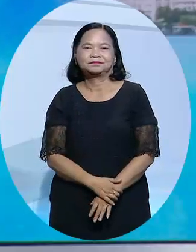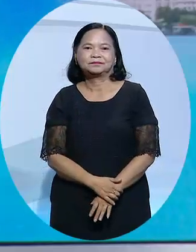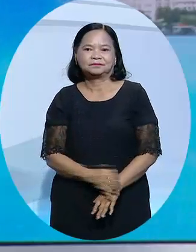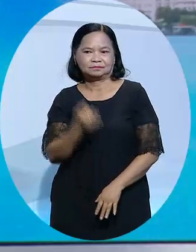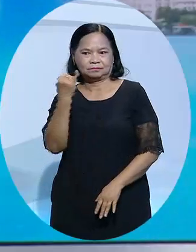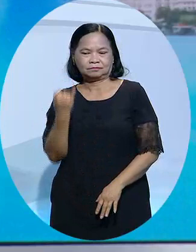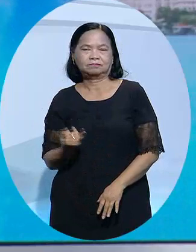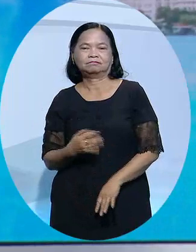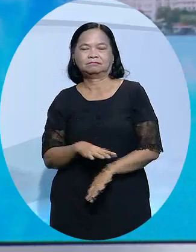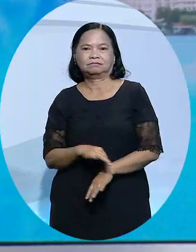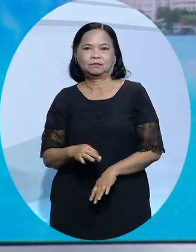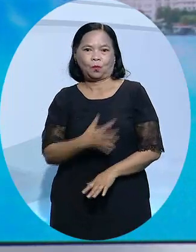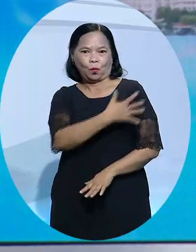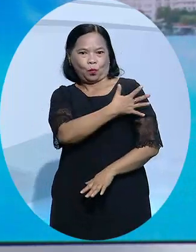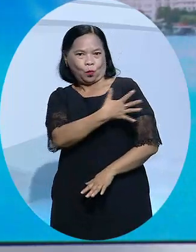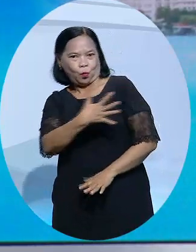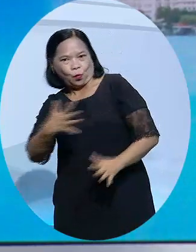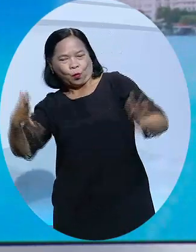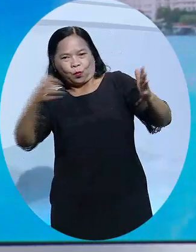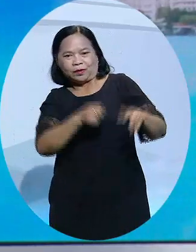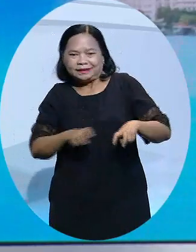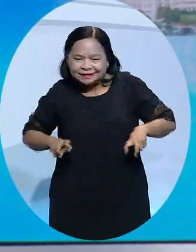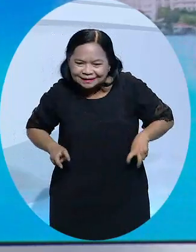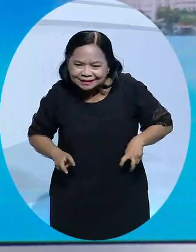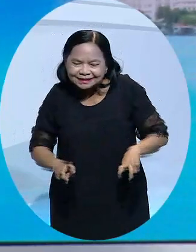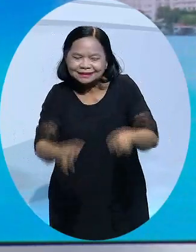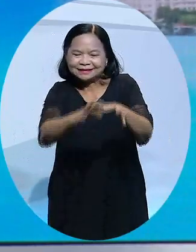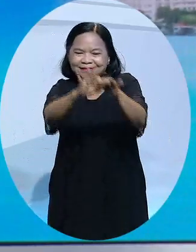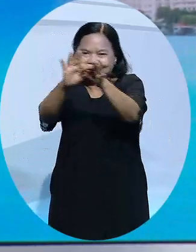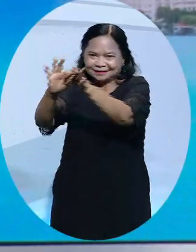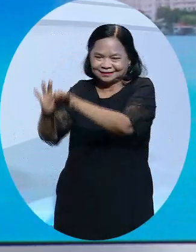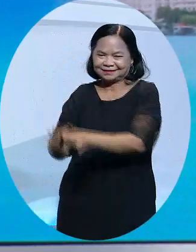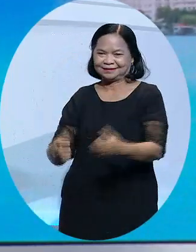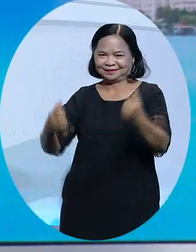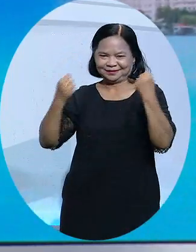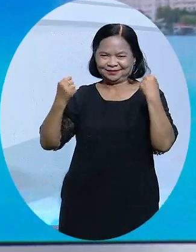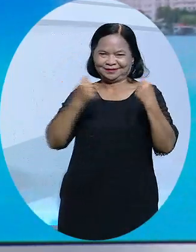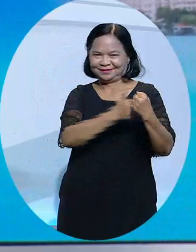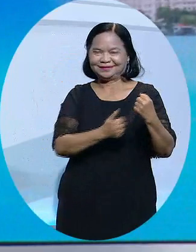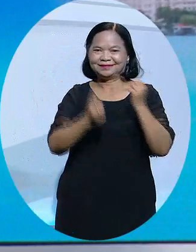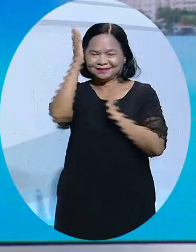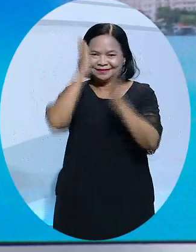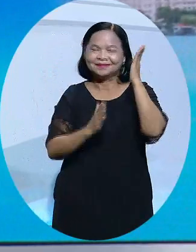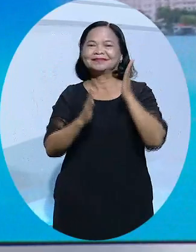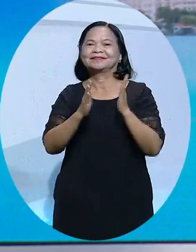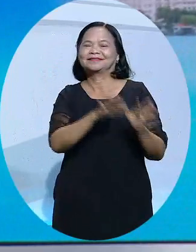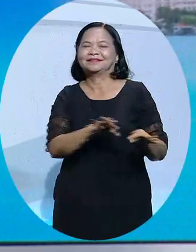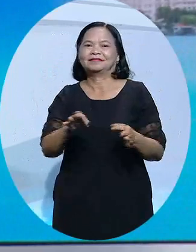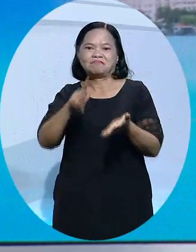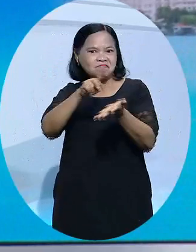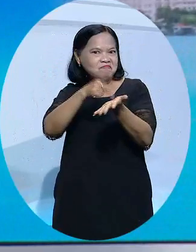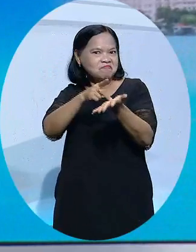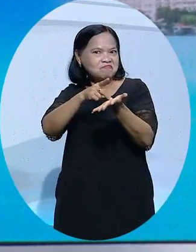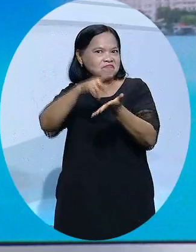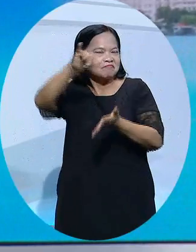Cuối tuần qua, hàng chục ngàn người đã tham gia ngày chạy Olympic vì sức khỏe toàn dân tại thành phố Hồ Chí Minh. Sự kiện càng có ý nghĩa đặc biệt khi